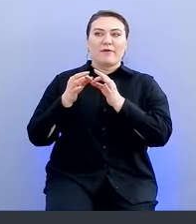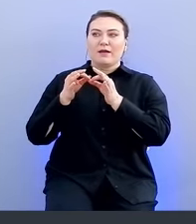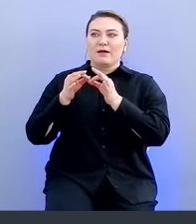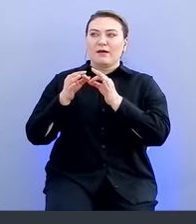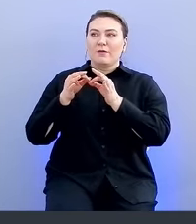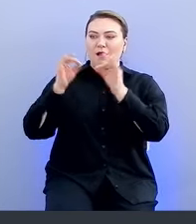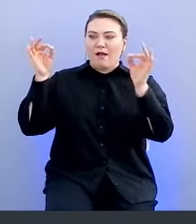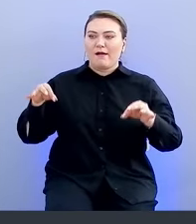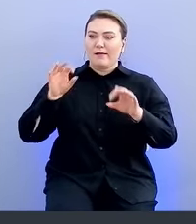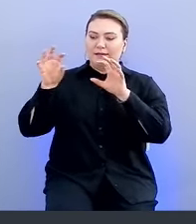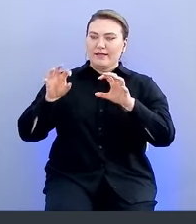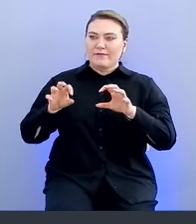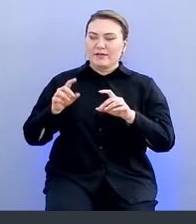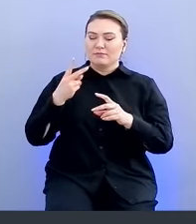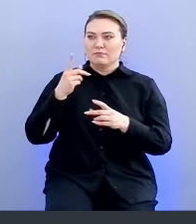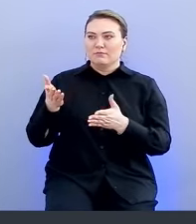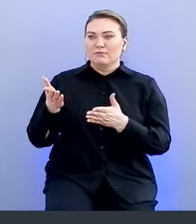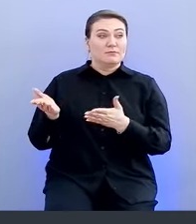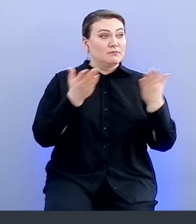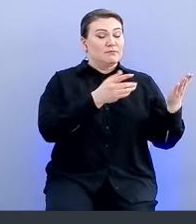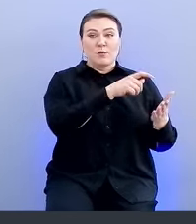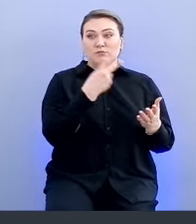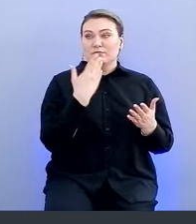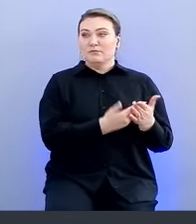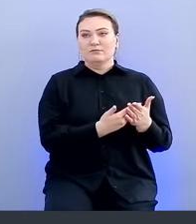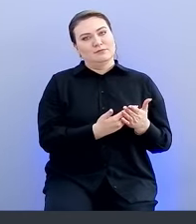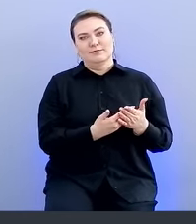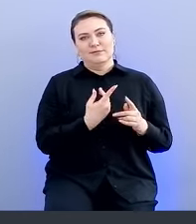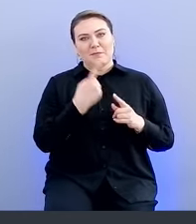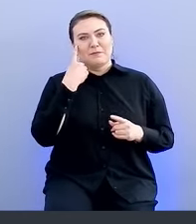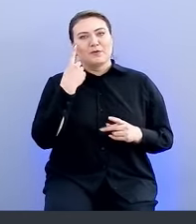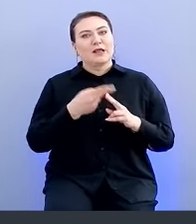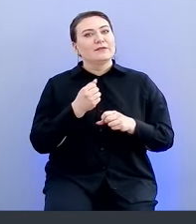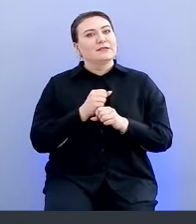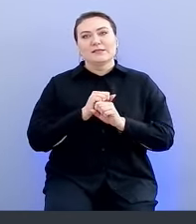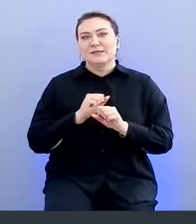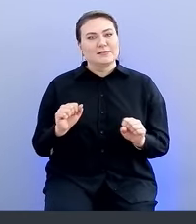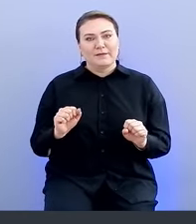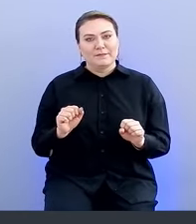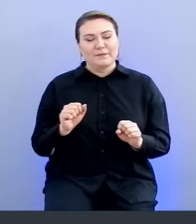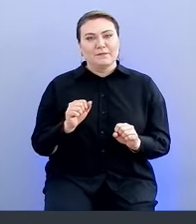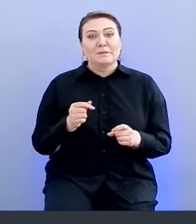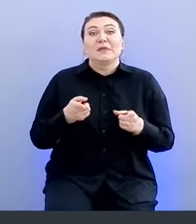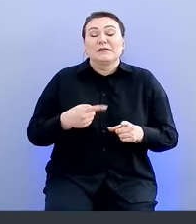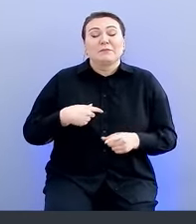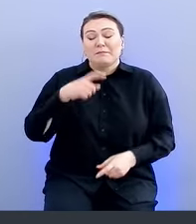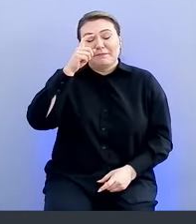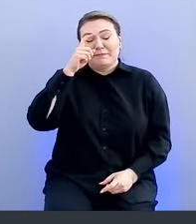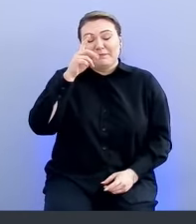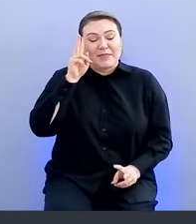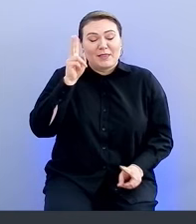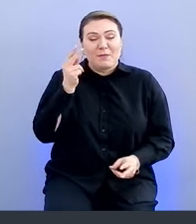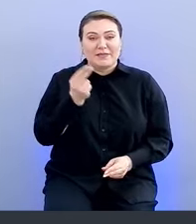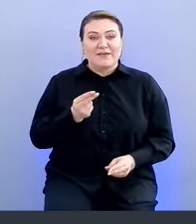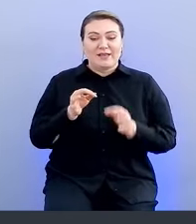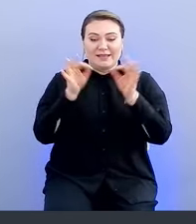нельзя это показывать людям. То есть действительно не умеем мы рисовать интерфейс,